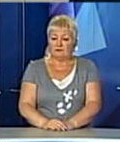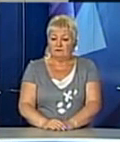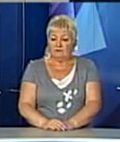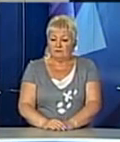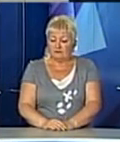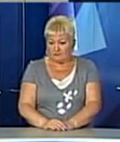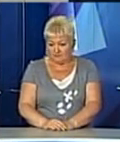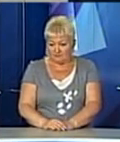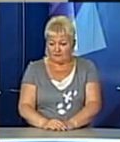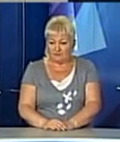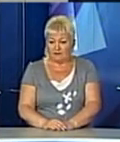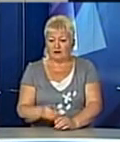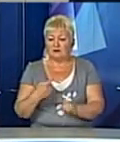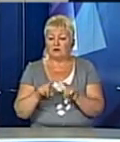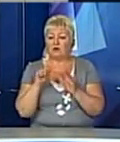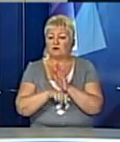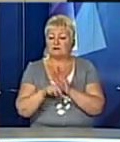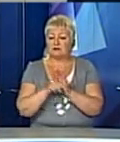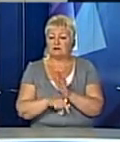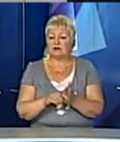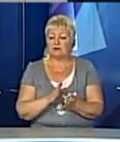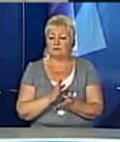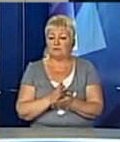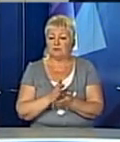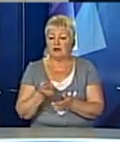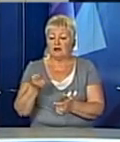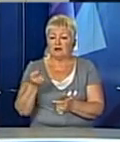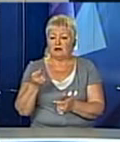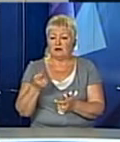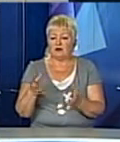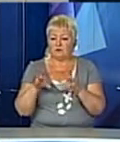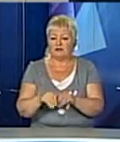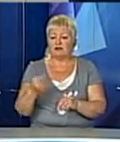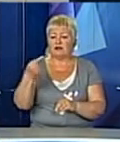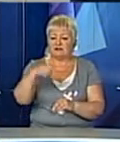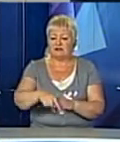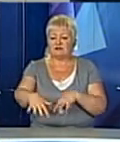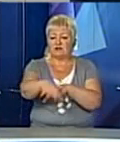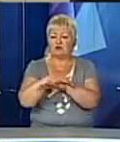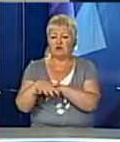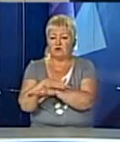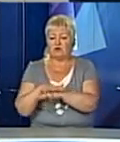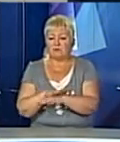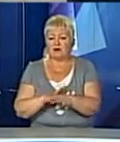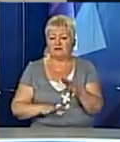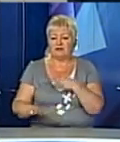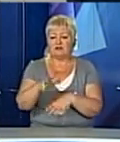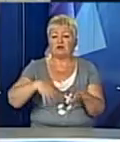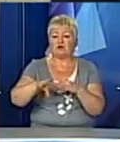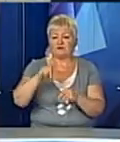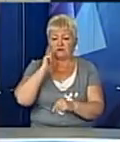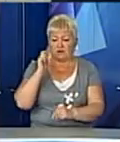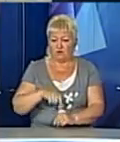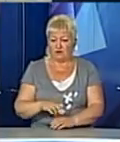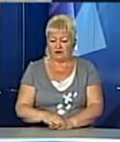Децентралізаційний марафон означає формування тисячі громад, об'єднаних територіальних громад на території всієї України.